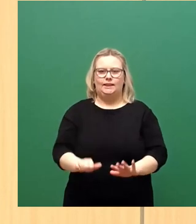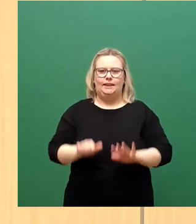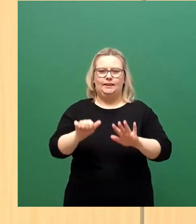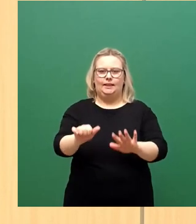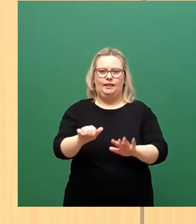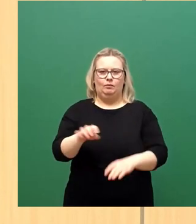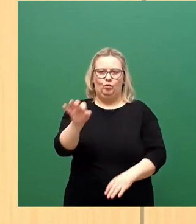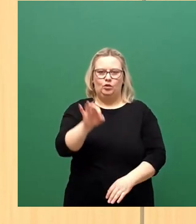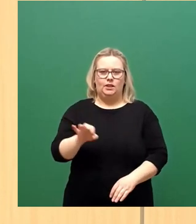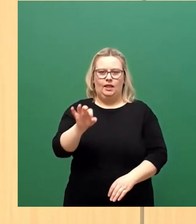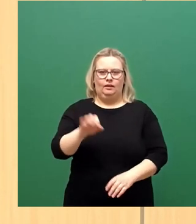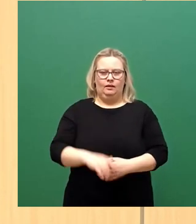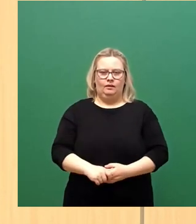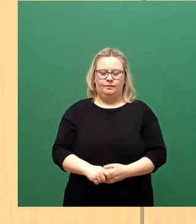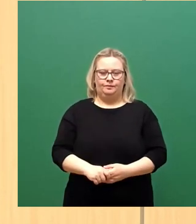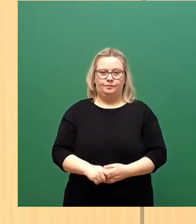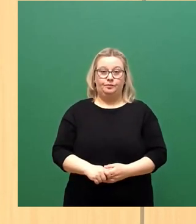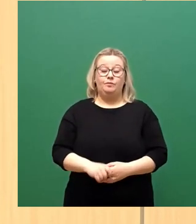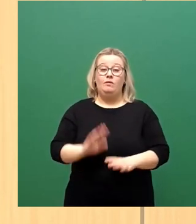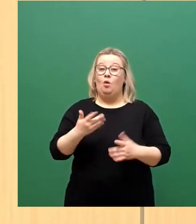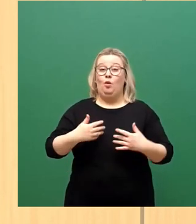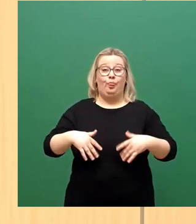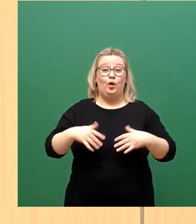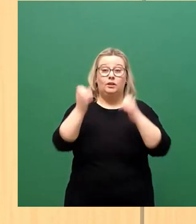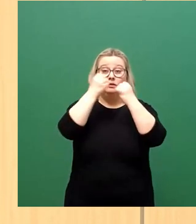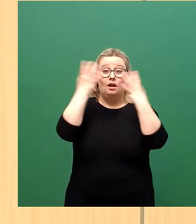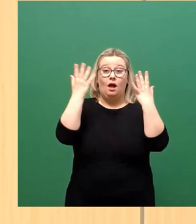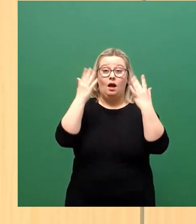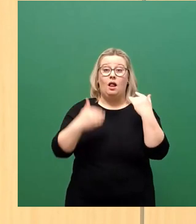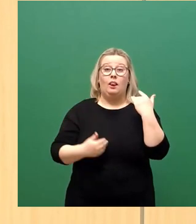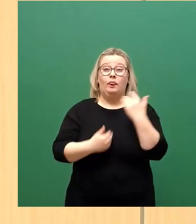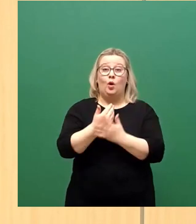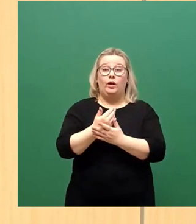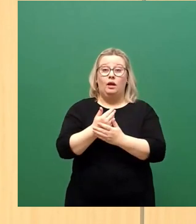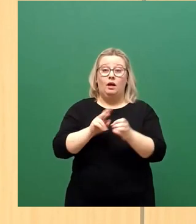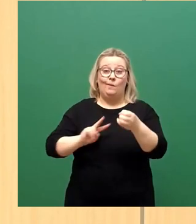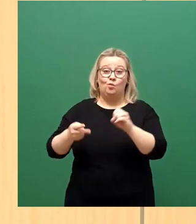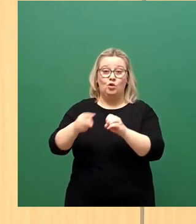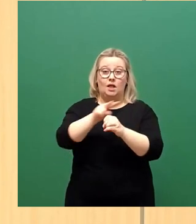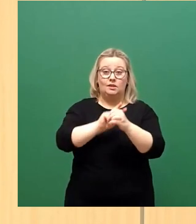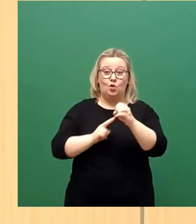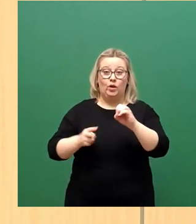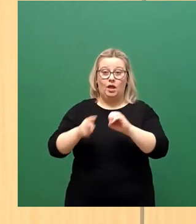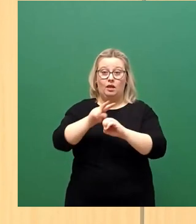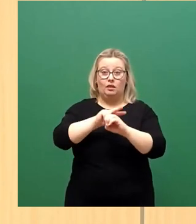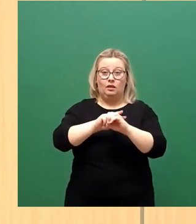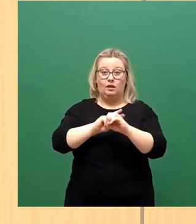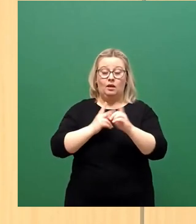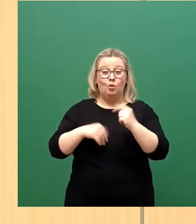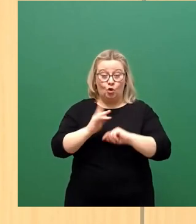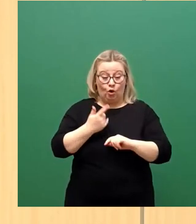Schließlich ist auch noch nicht klar, wie weit die neuen Mutationen den Schutz der bisher vorhandenen